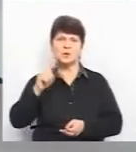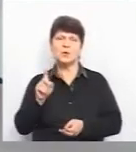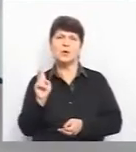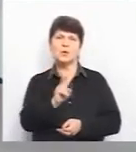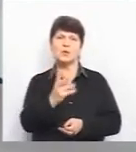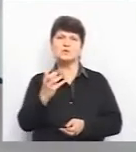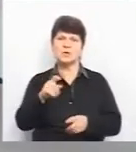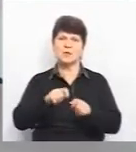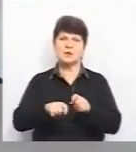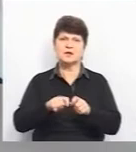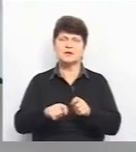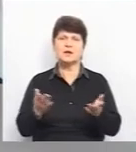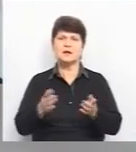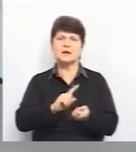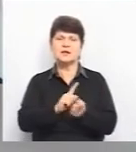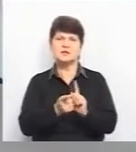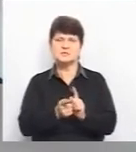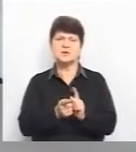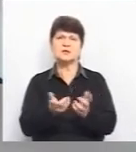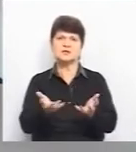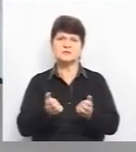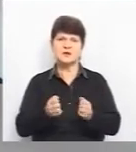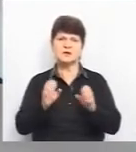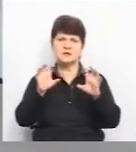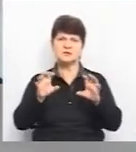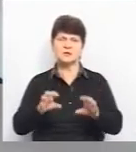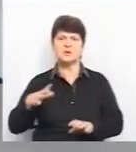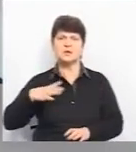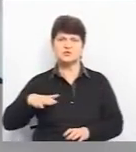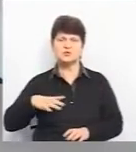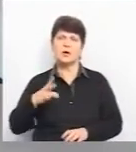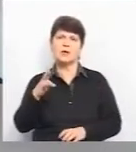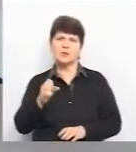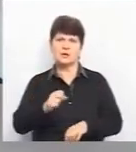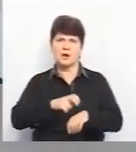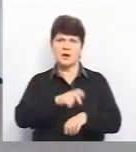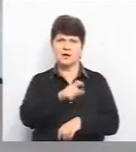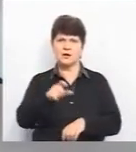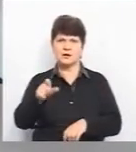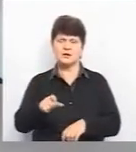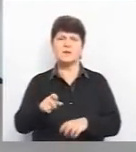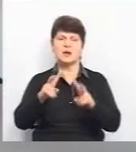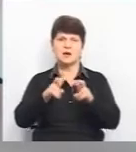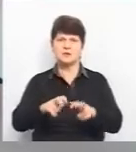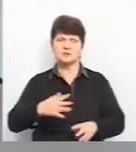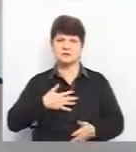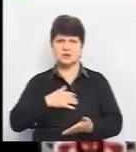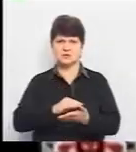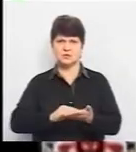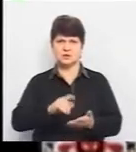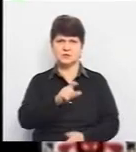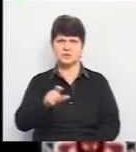перевірятимуть і які зміни після схвалення закону чекають на лікарів, розбиралася наша київська колега Вікторія Синиця.